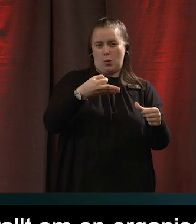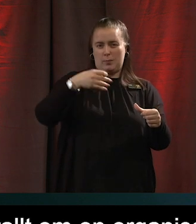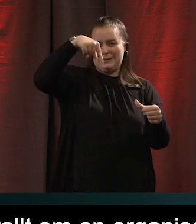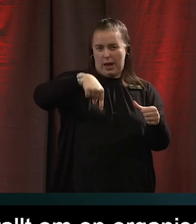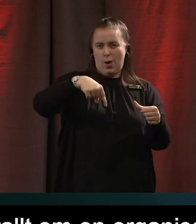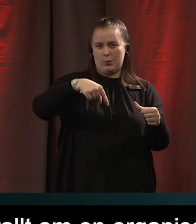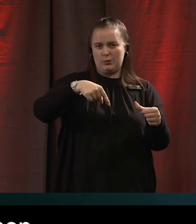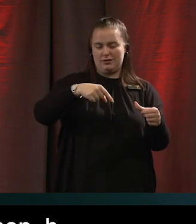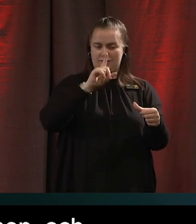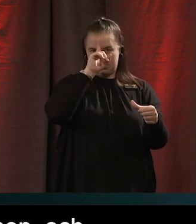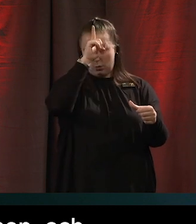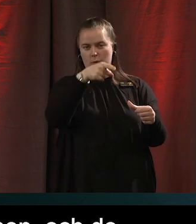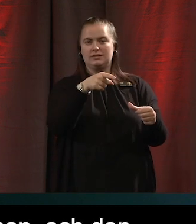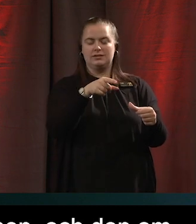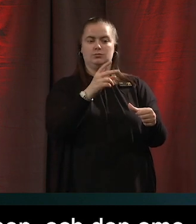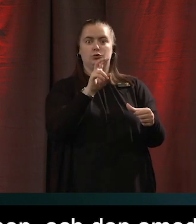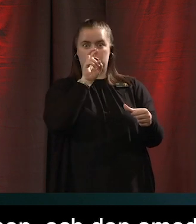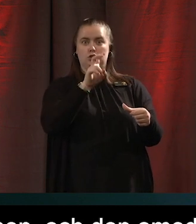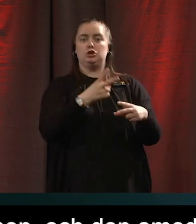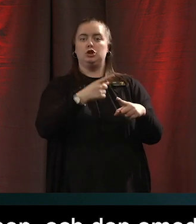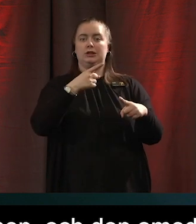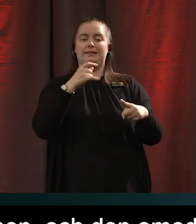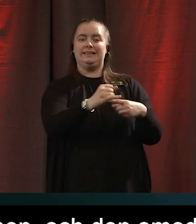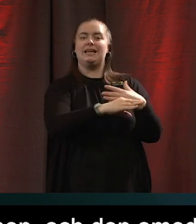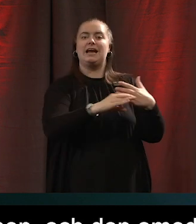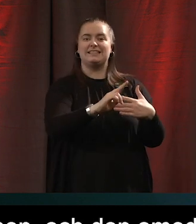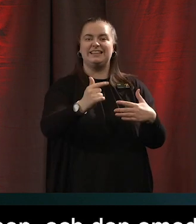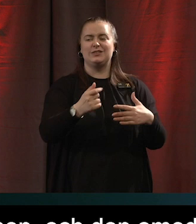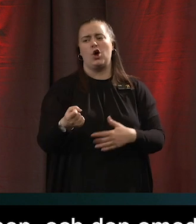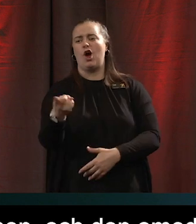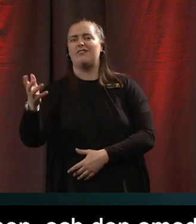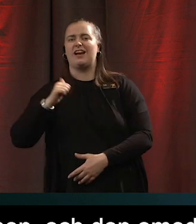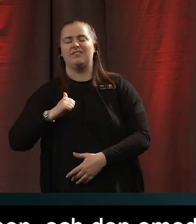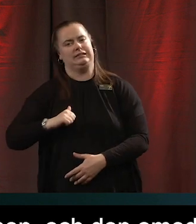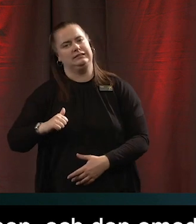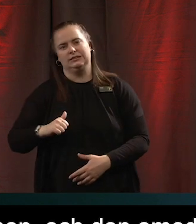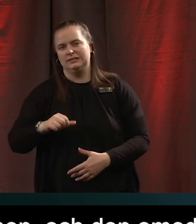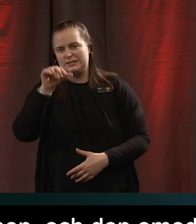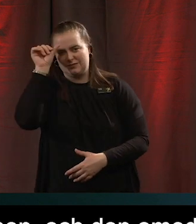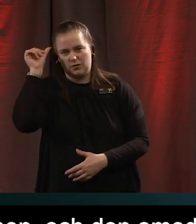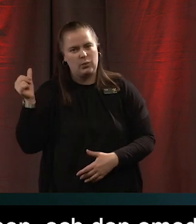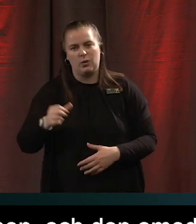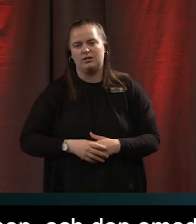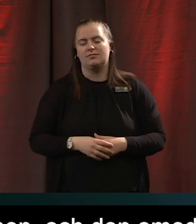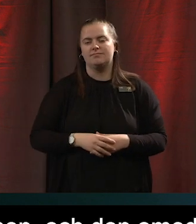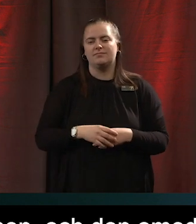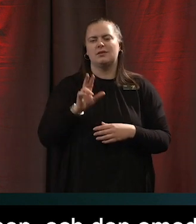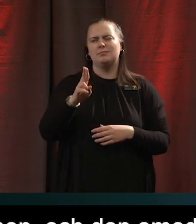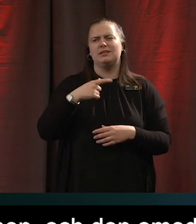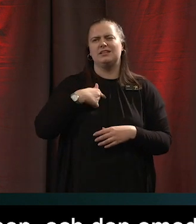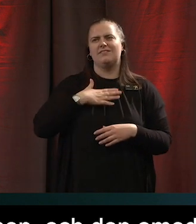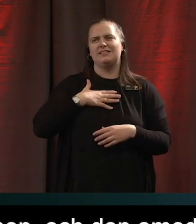den omedelbart syns i gränssnittet då blir det ju ganska hopplöst för resten av oss. Och egentligen skulle jag vilja säga att